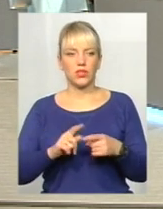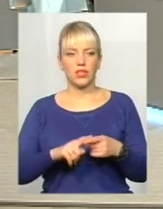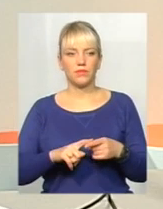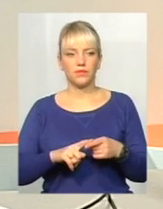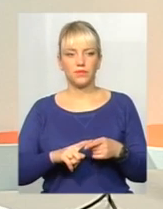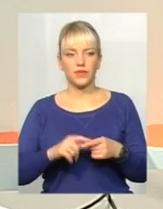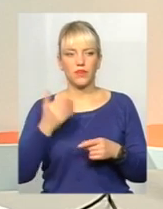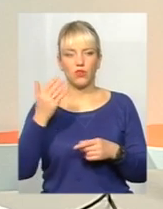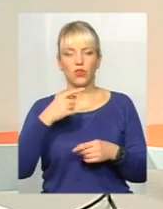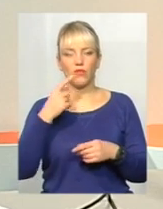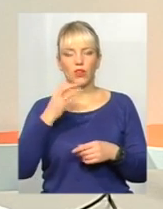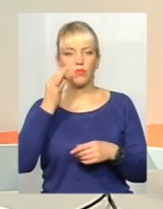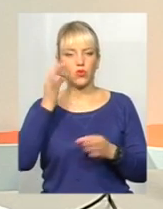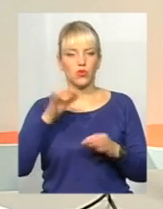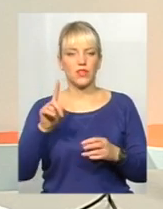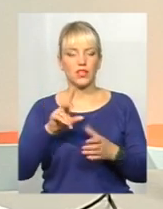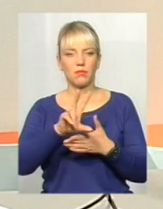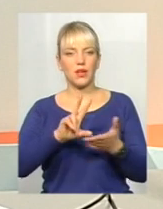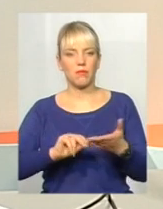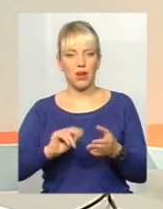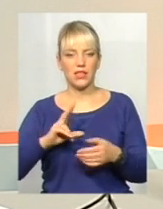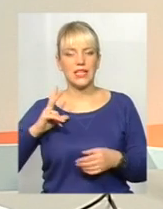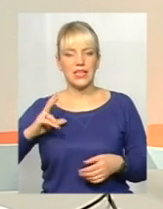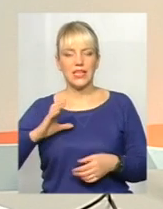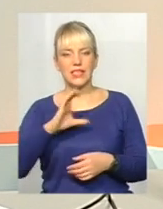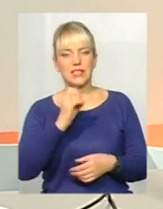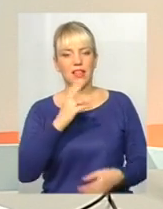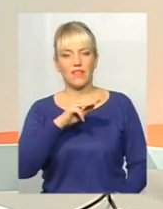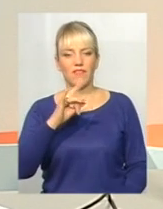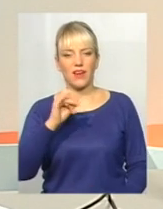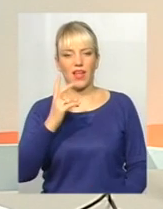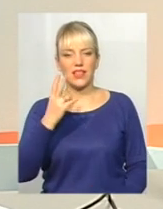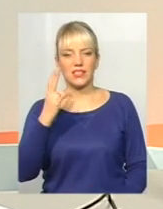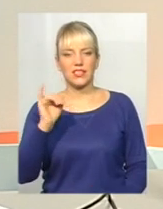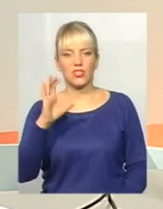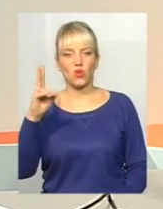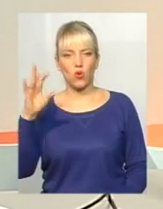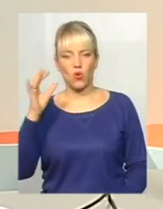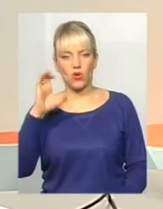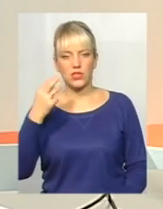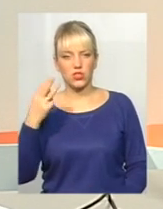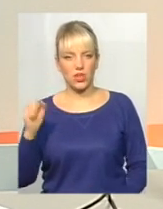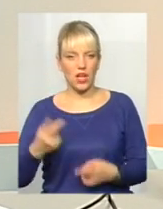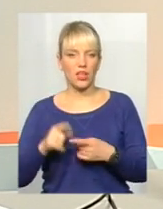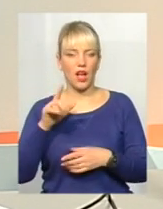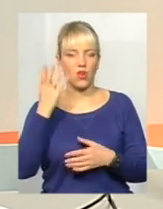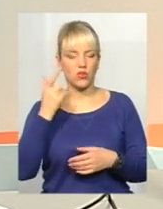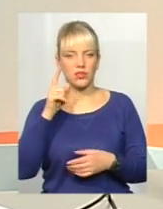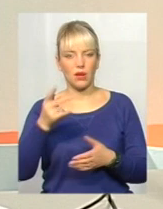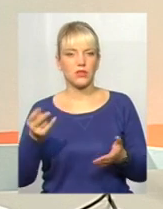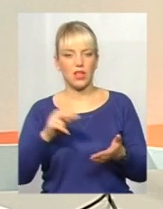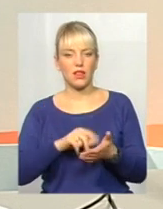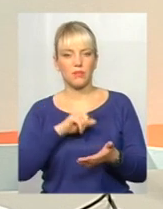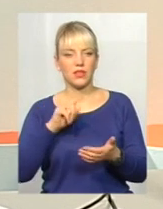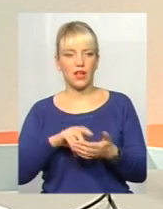організація. Вони казали про досвід, який переймали в Сан-Франциско, величезне місто, в Кальфорнії і нібито цивілізоване. Але тим не менш, коли там постало питання про сортування